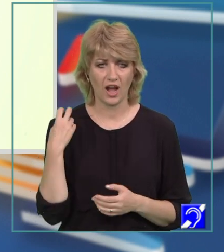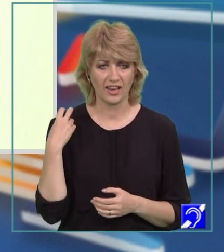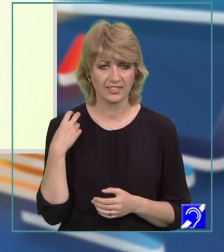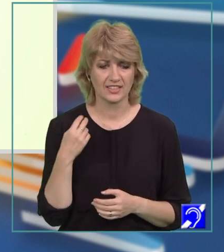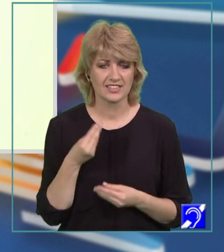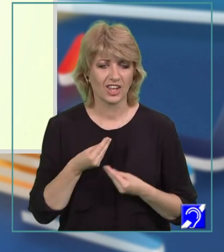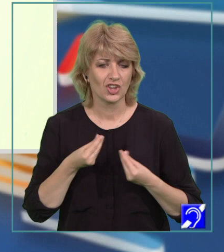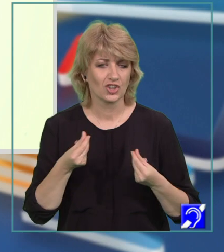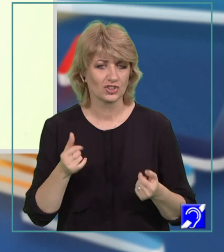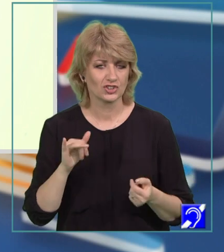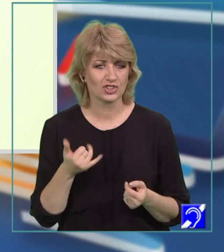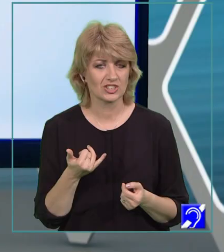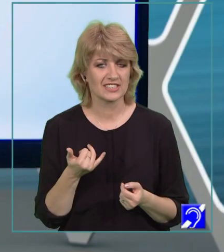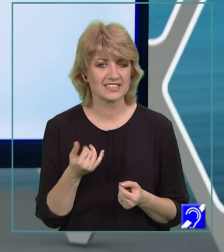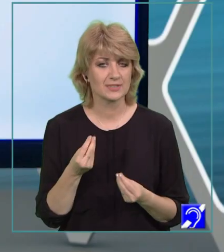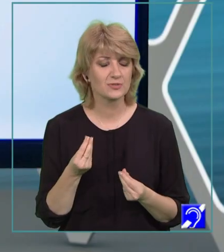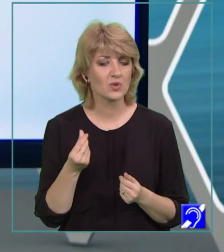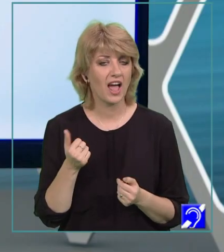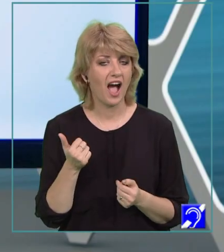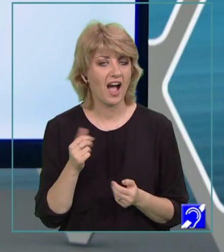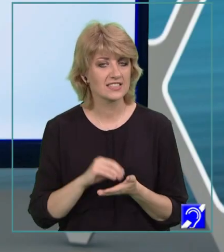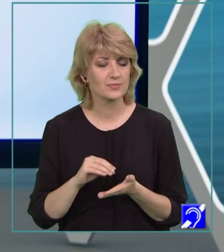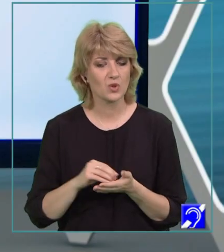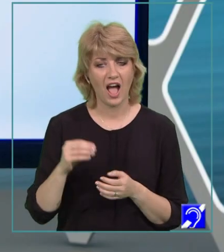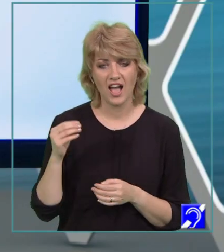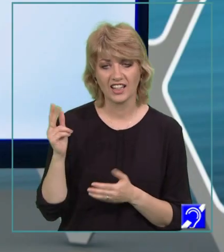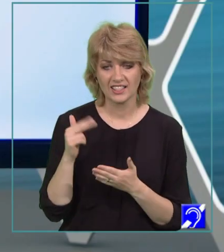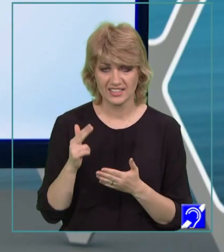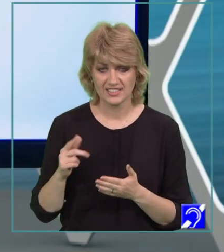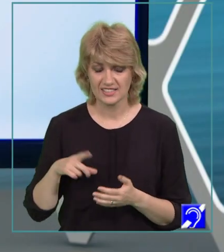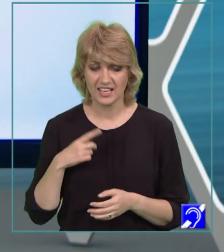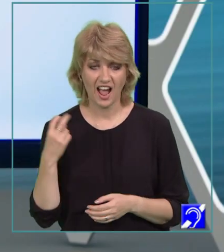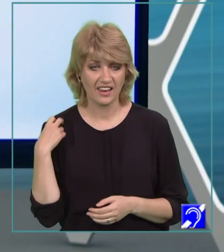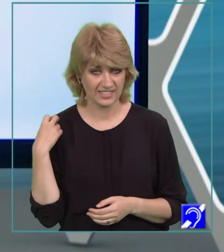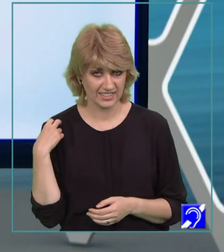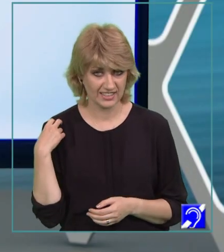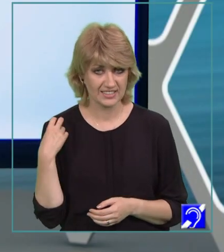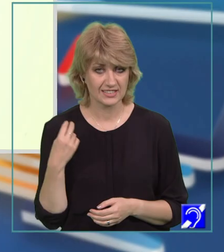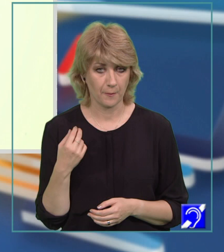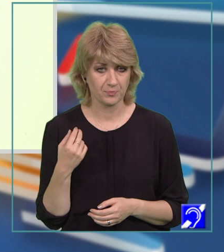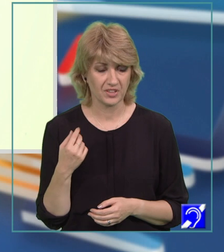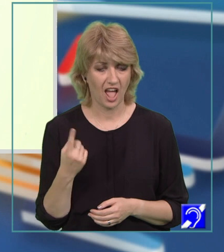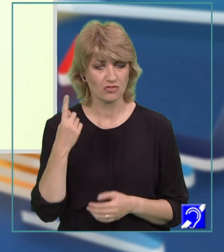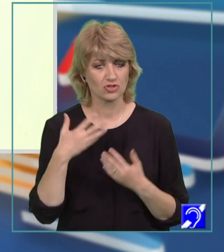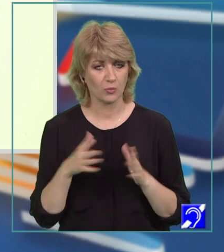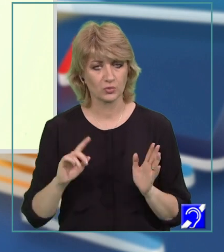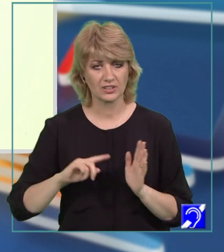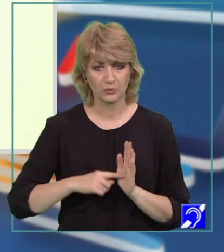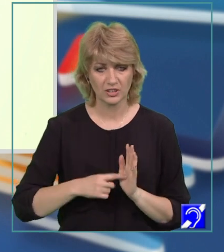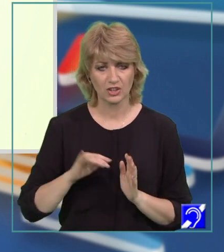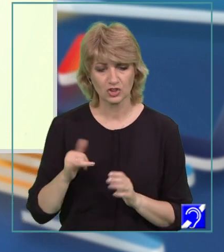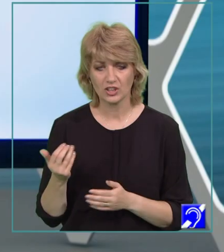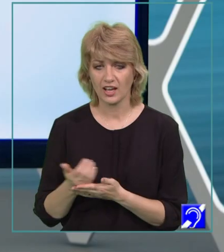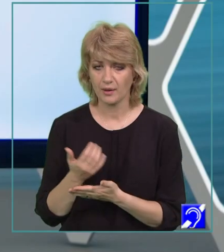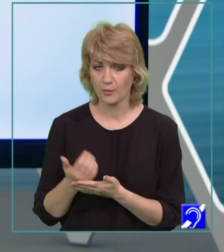Gingășia și simțul artistic. Aceste calități, da, sunt de la început punctate și de narratorul